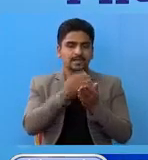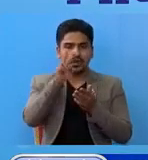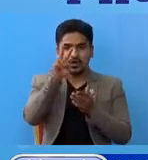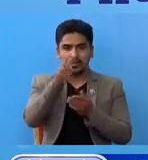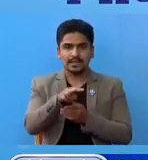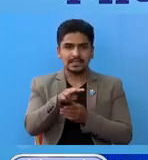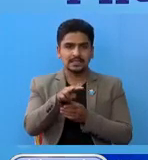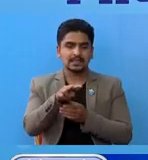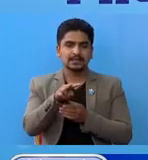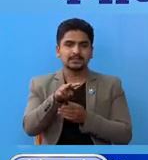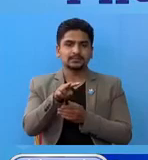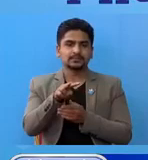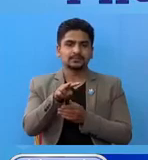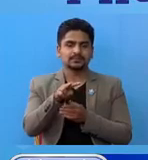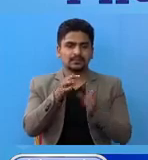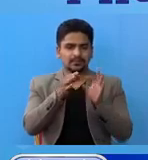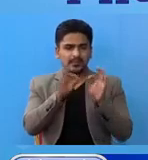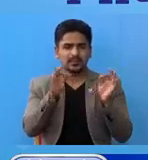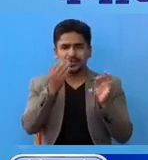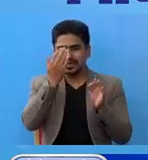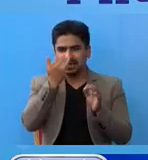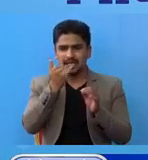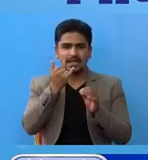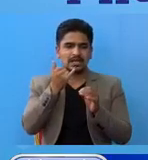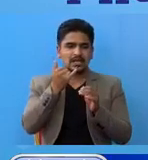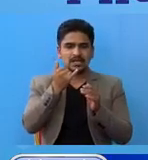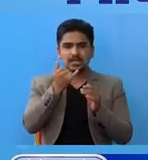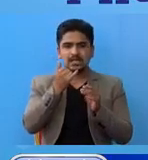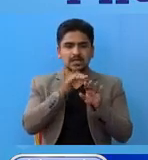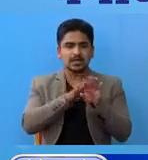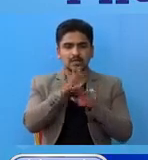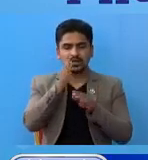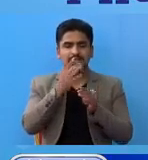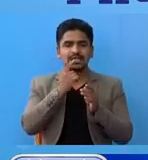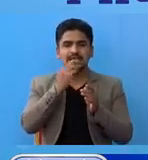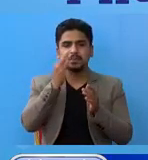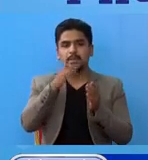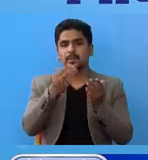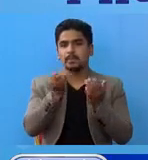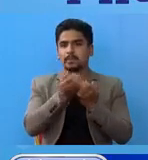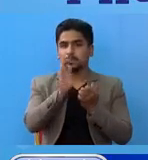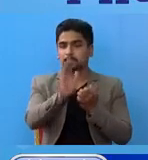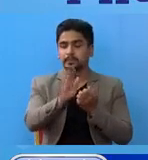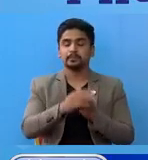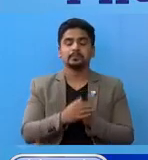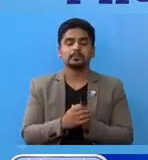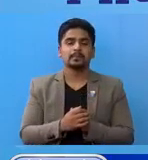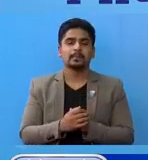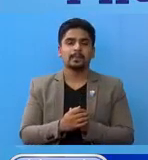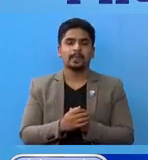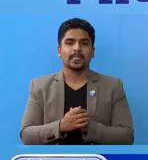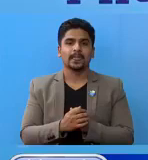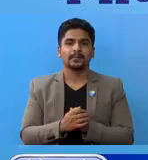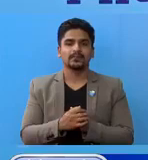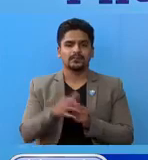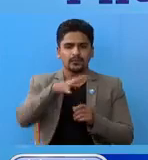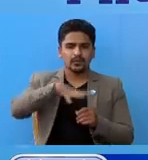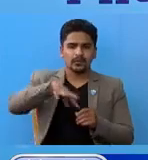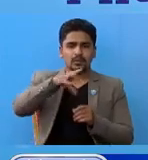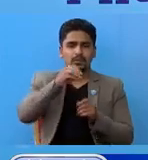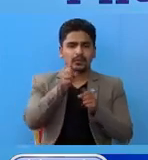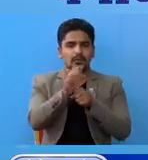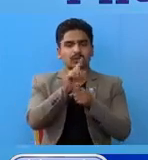अवस्ता बिविन्न कारग तत्त हरूले निर्दारन गर्ने गर्दा चा, सम्पून